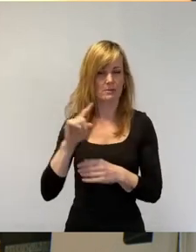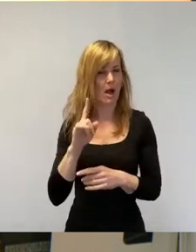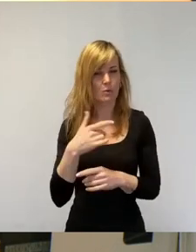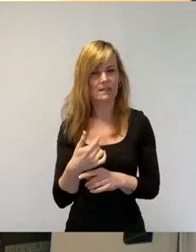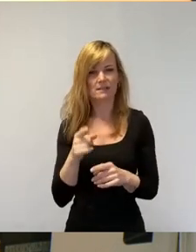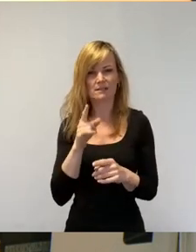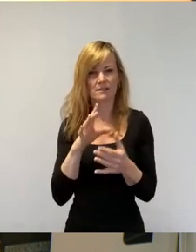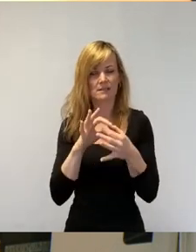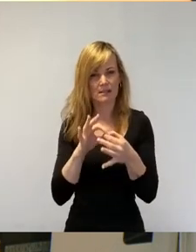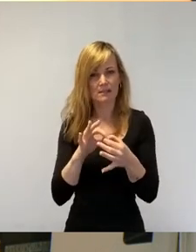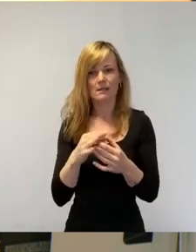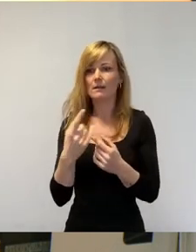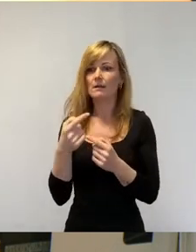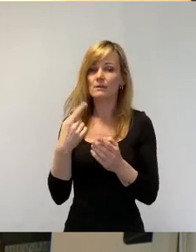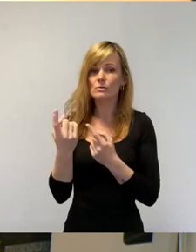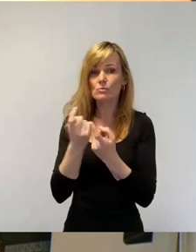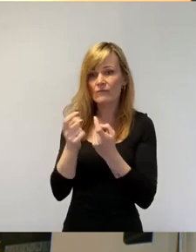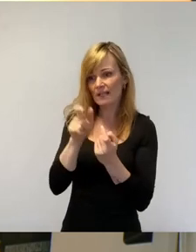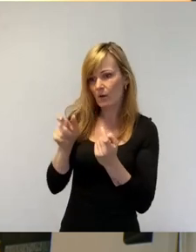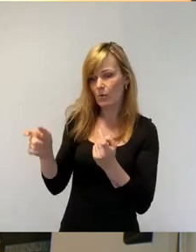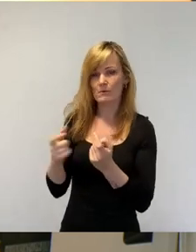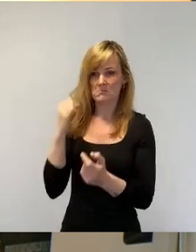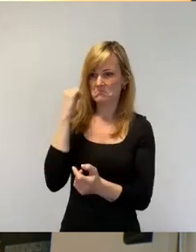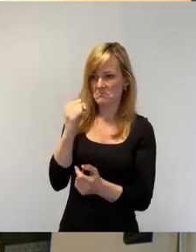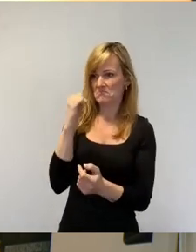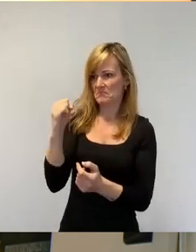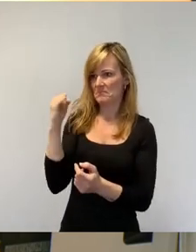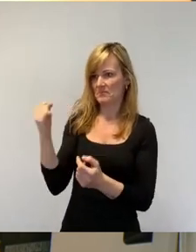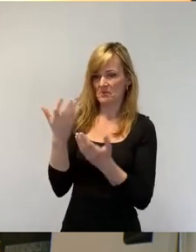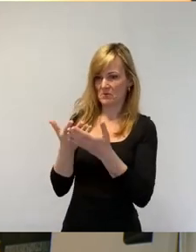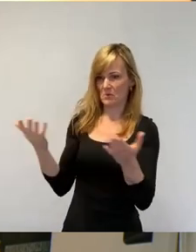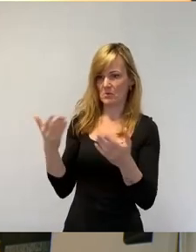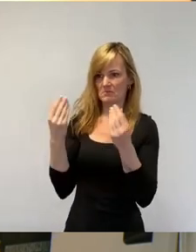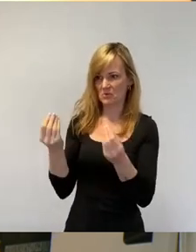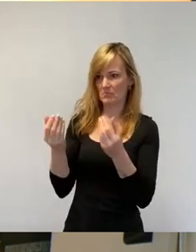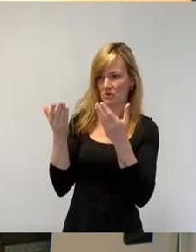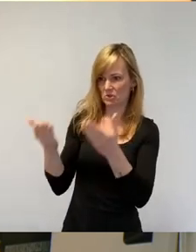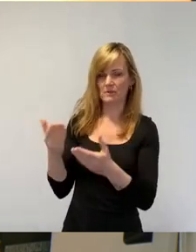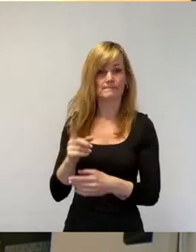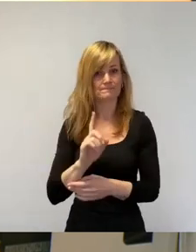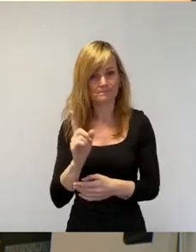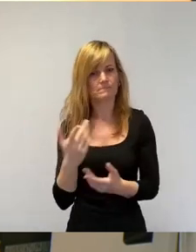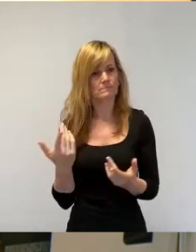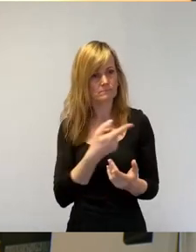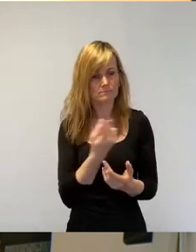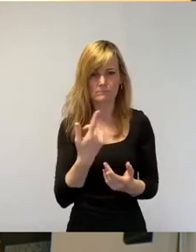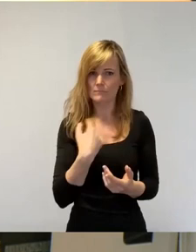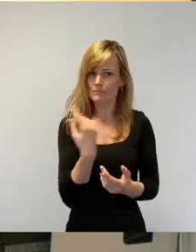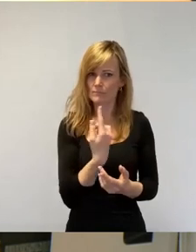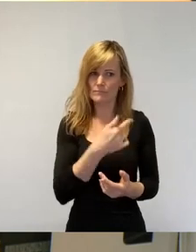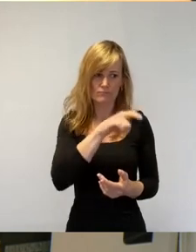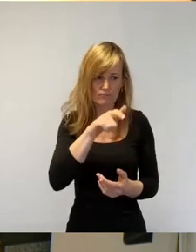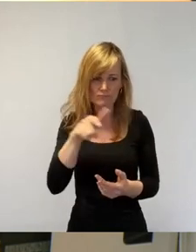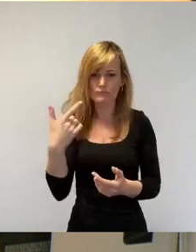von Zuwanderern. Es gibt in unserer Bevölkerung eine große Akzeptanz gegenüber Zuwanderern, Ingenieuren,